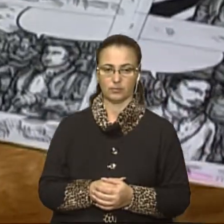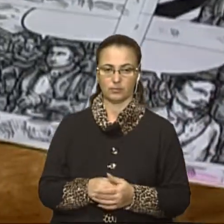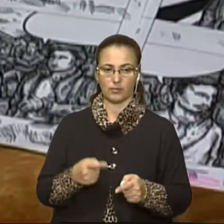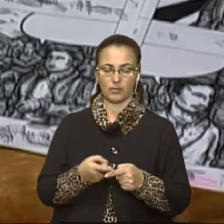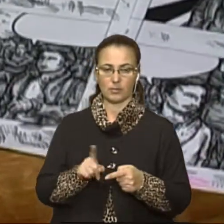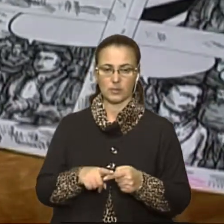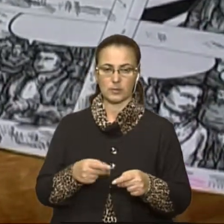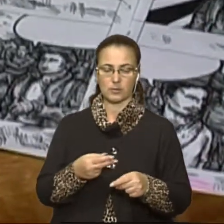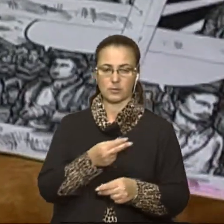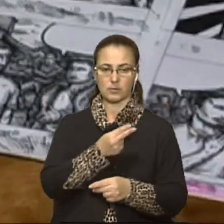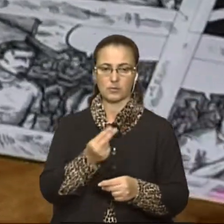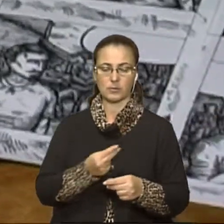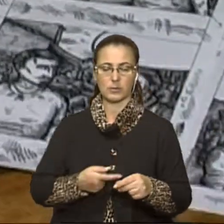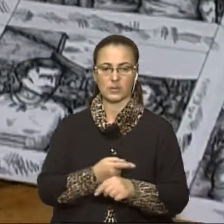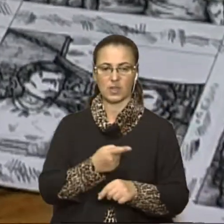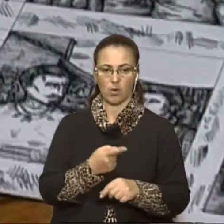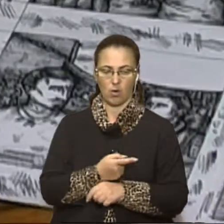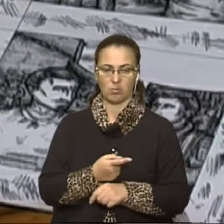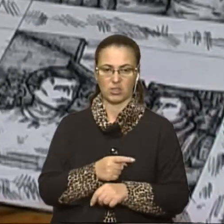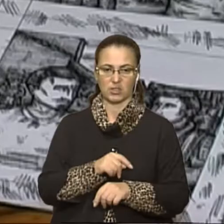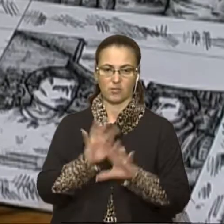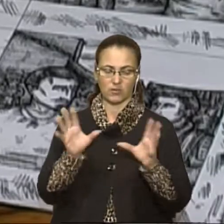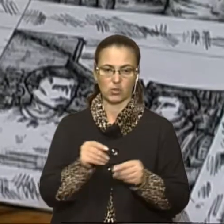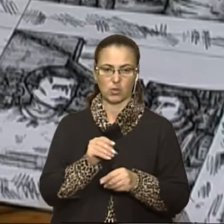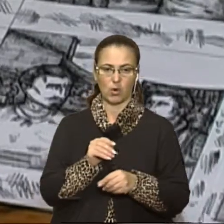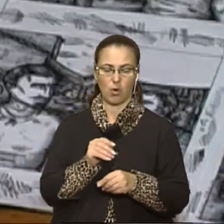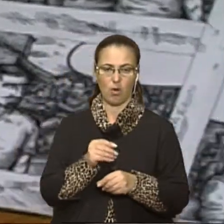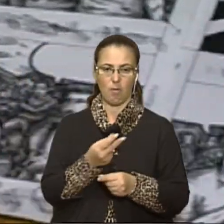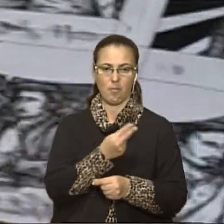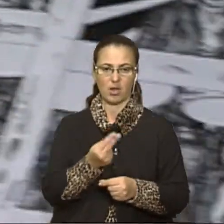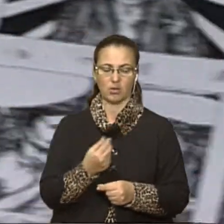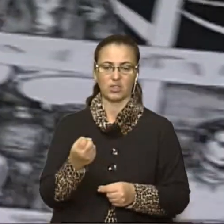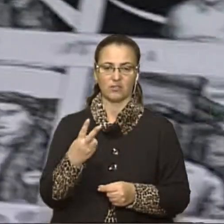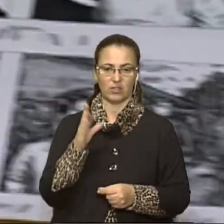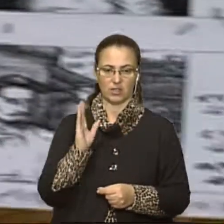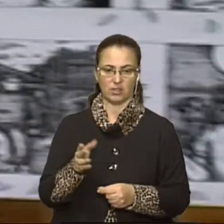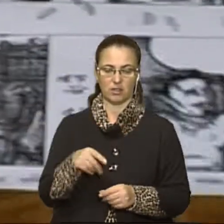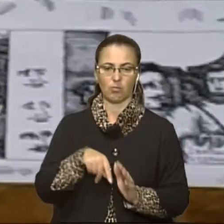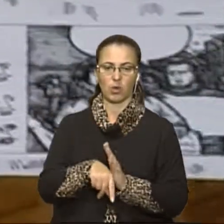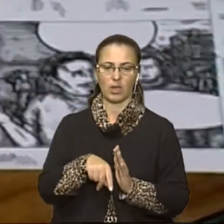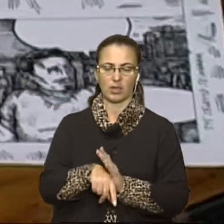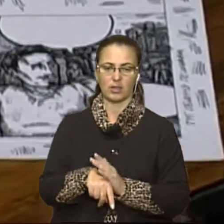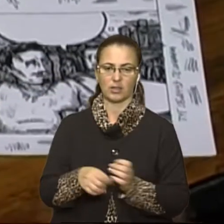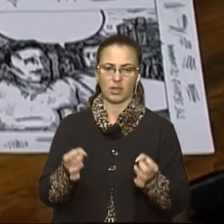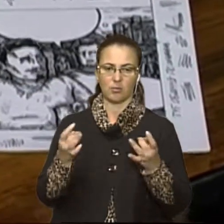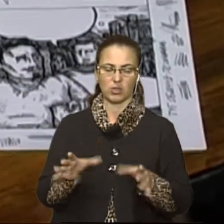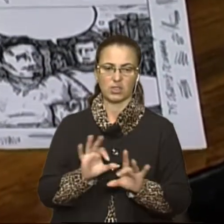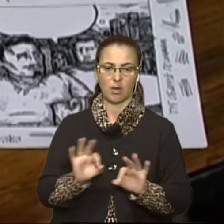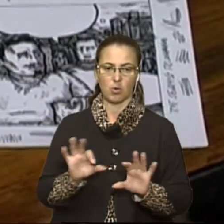12 кадрів сумерно. Ідея була в основному проста. В основному сповістити,